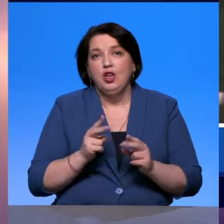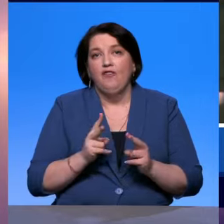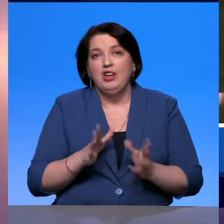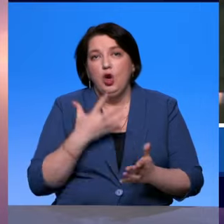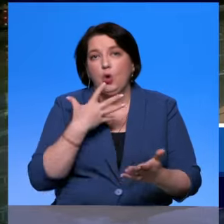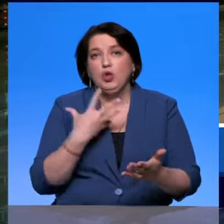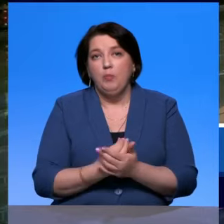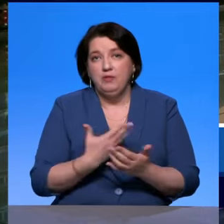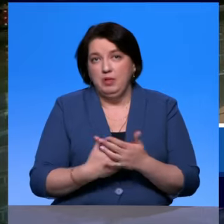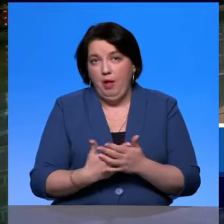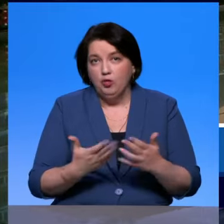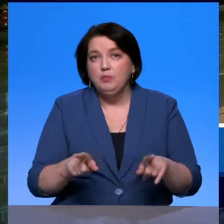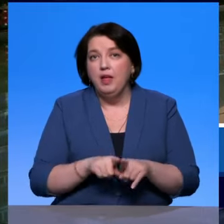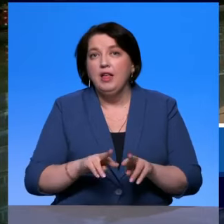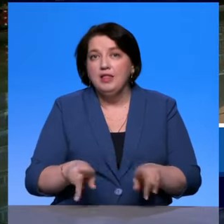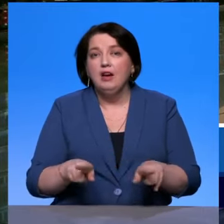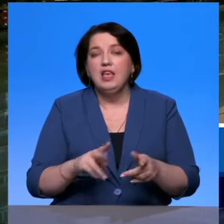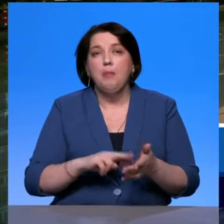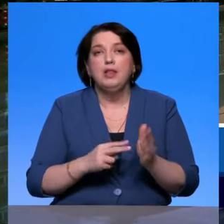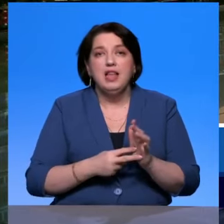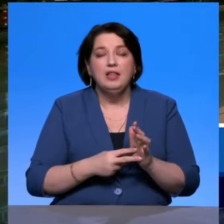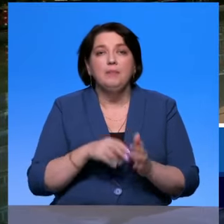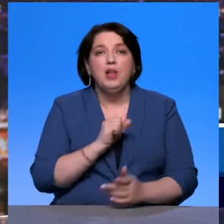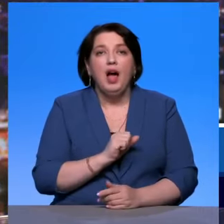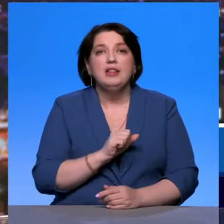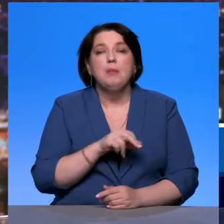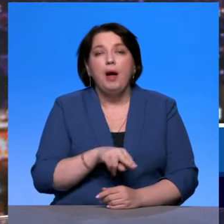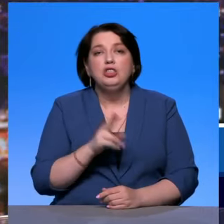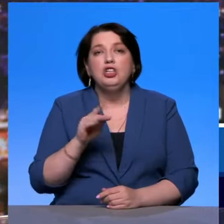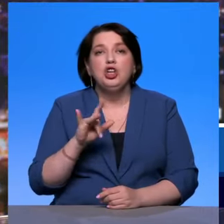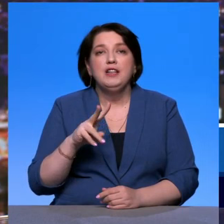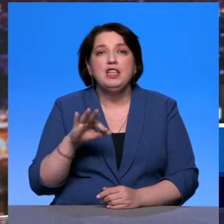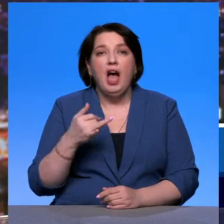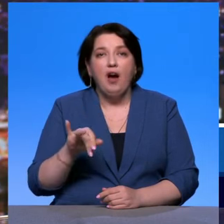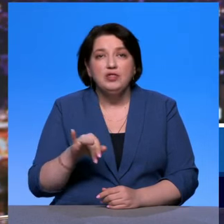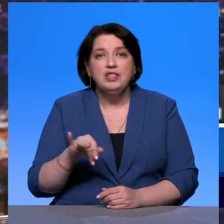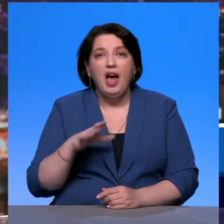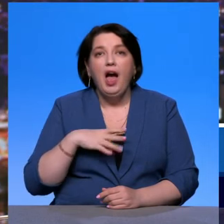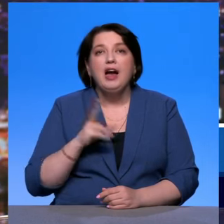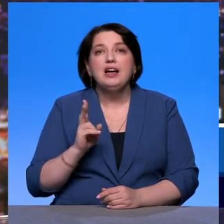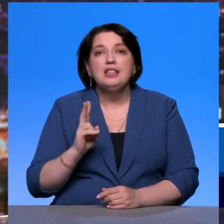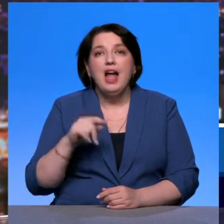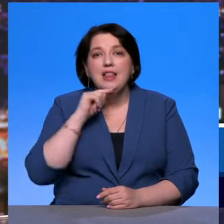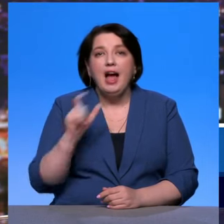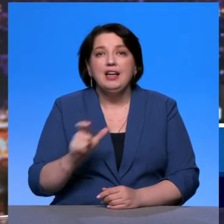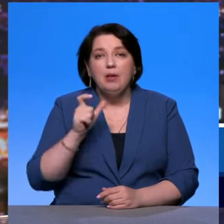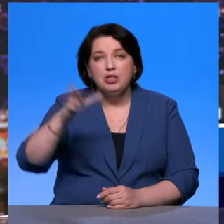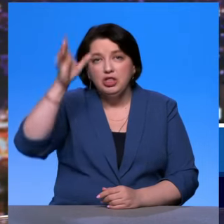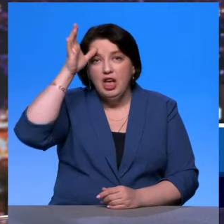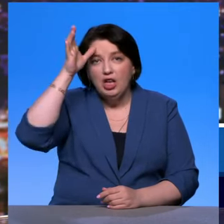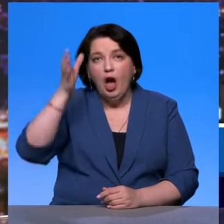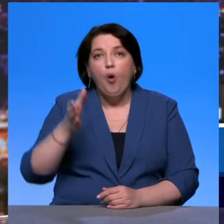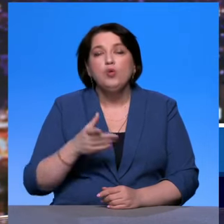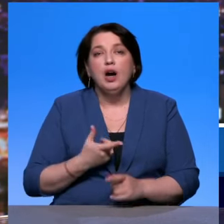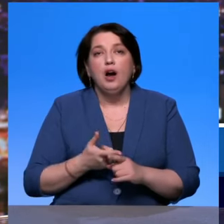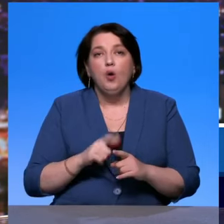Спасибо. Андрей Павлович Чернявский, доцент Департамента страхования и экономики и социальной сферы, кандидат экономических наук, был у нас на связи.